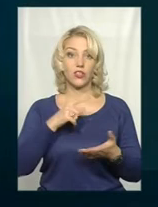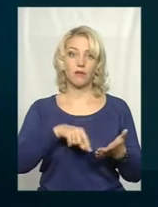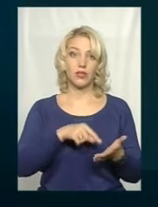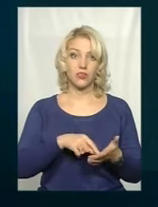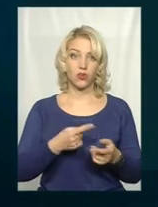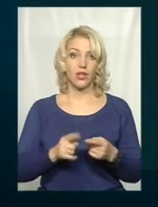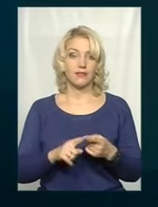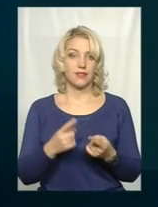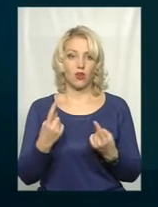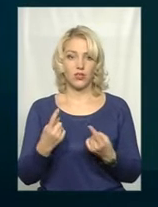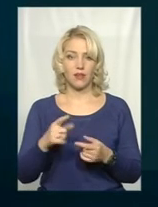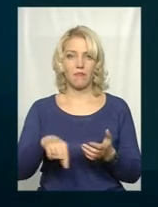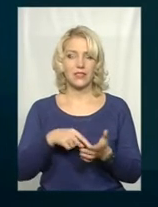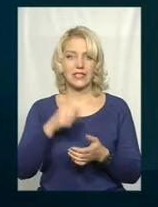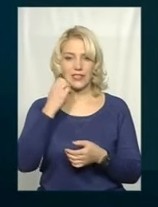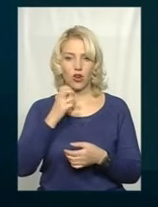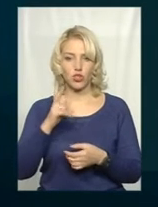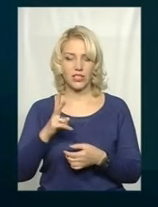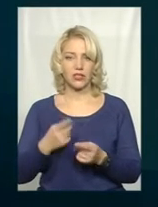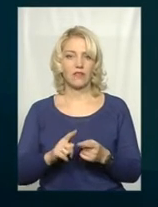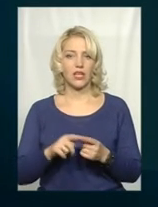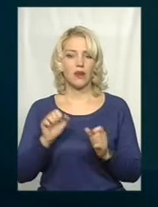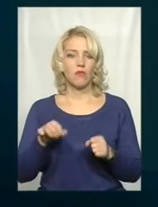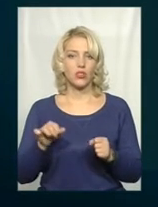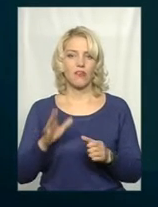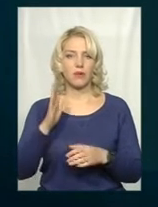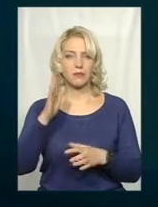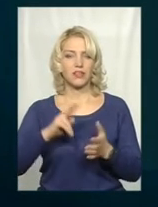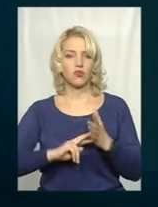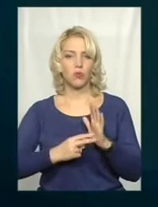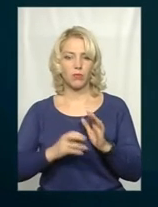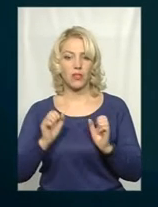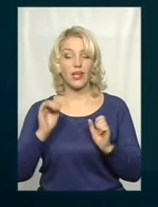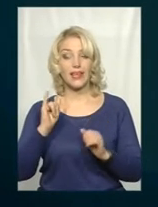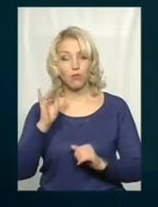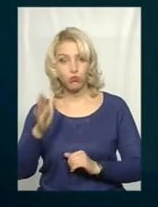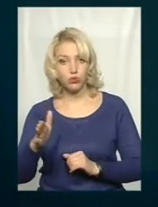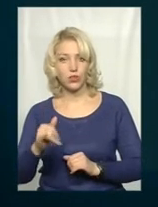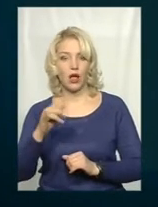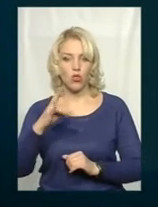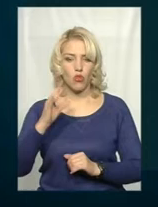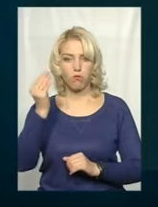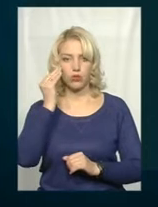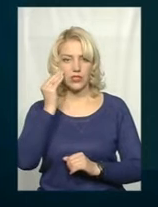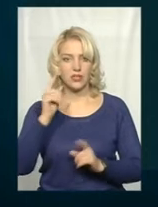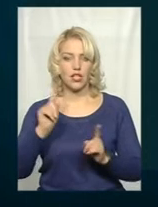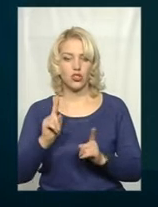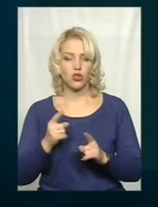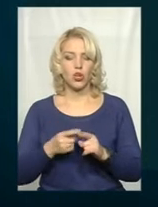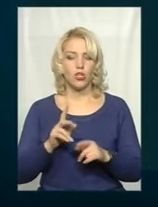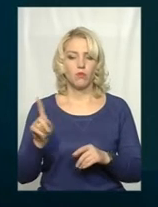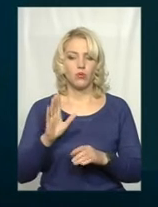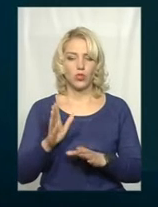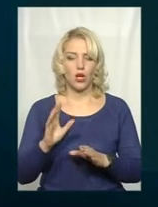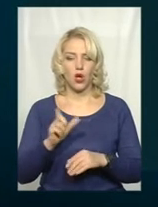приєднання до міста Старокостянтинова, можливо це в перспективному плані і буде. Але повірте, що тяжко буде людям